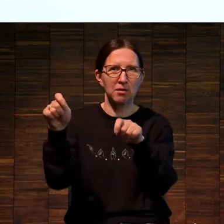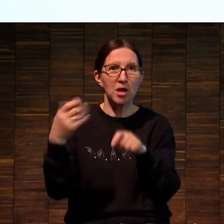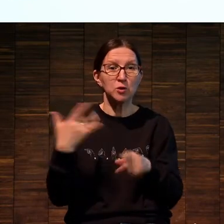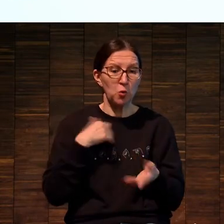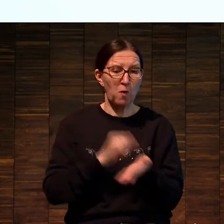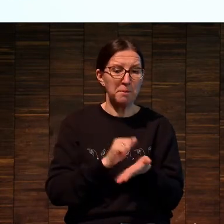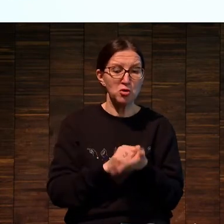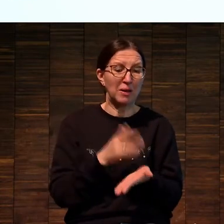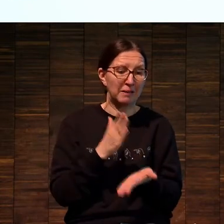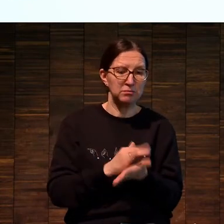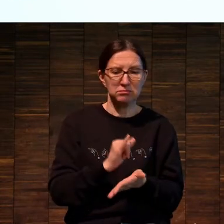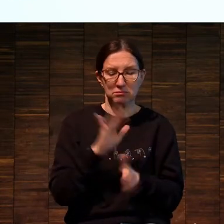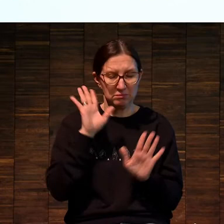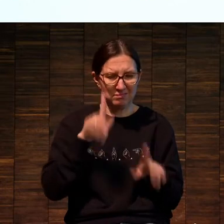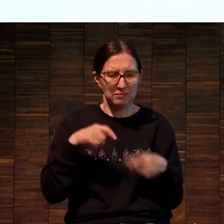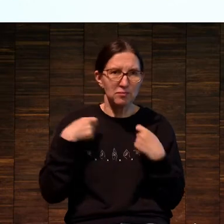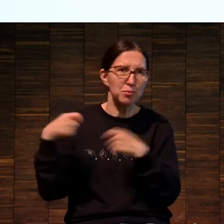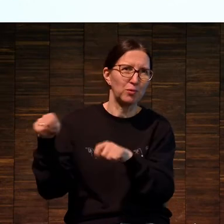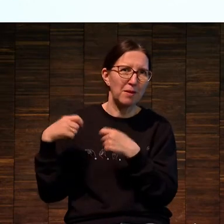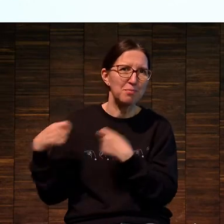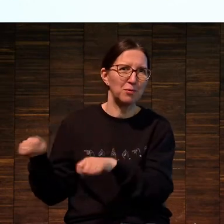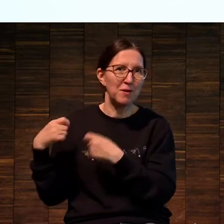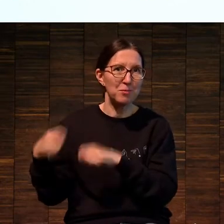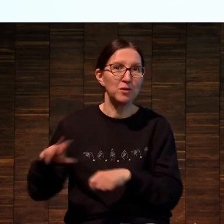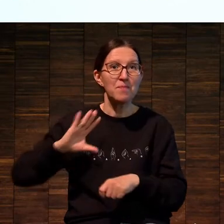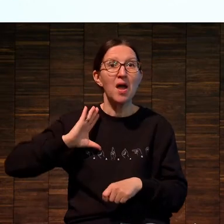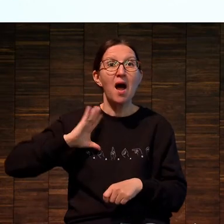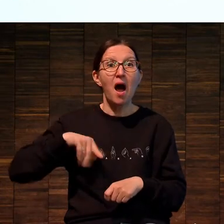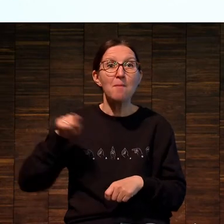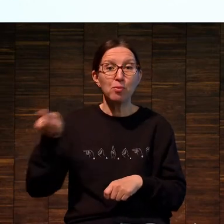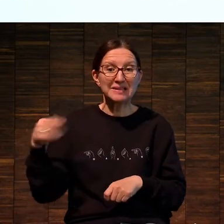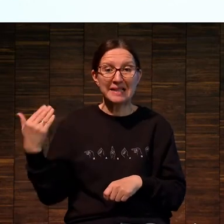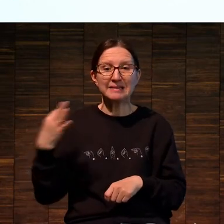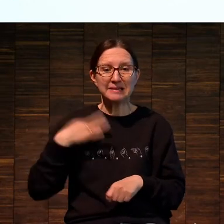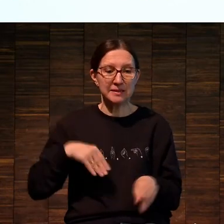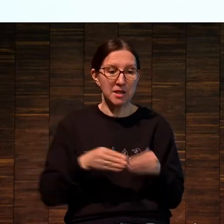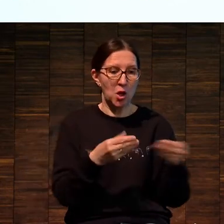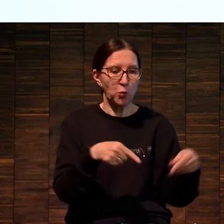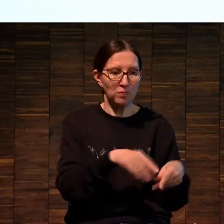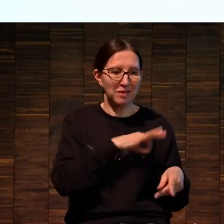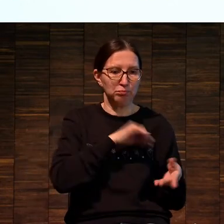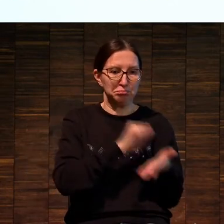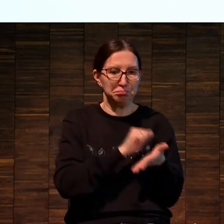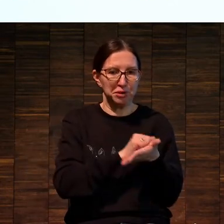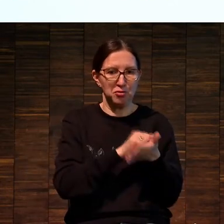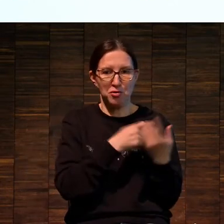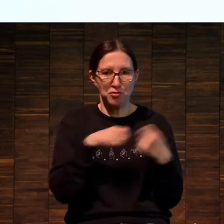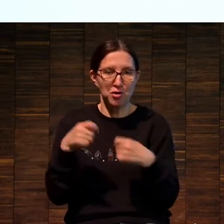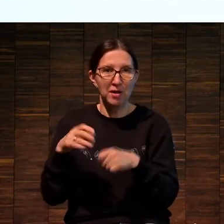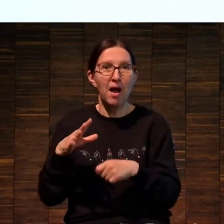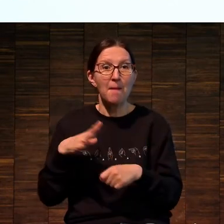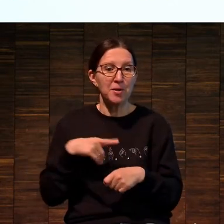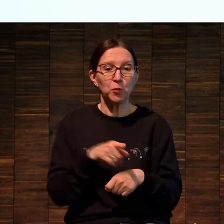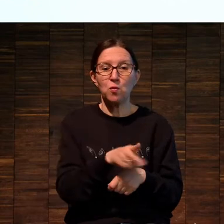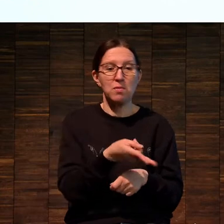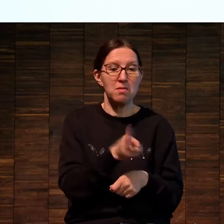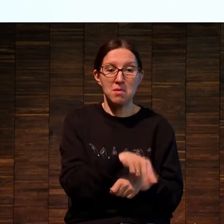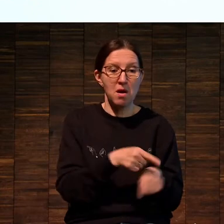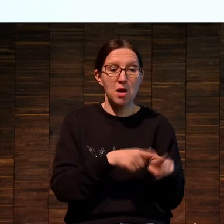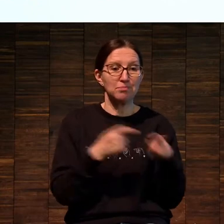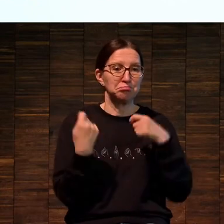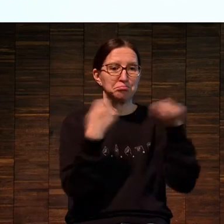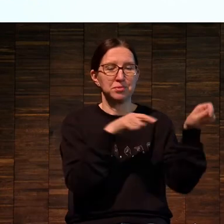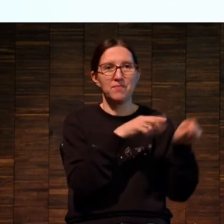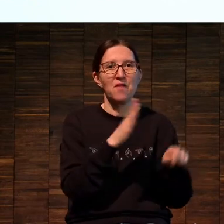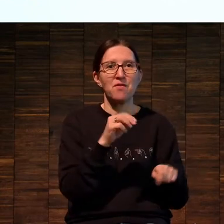продал. И после него печатал Франческо, его сын, а после Франческо печатала папская канцелярия, когда доски были